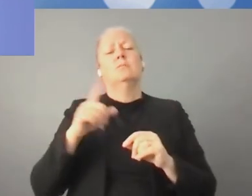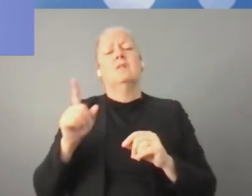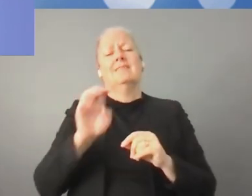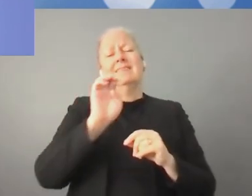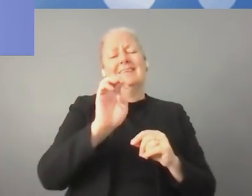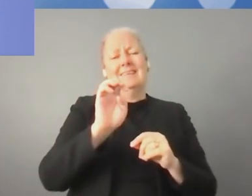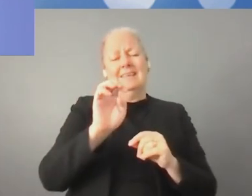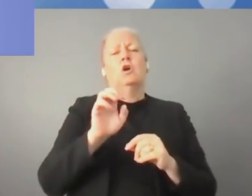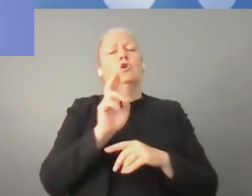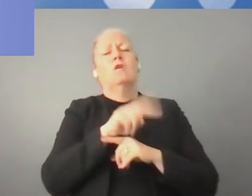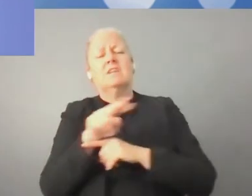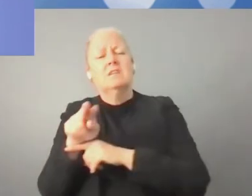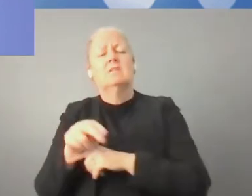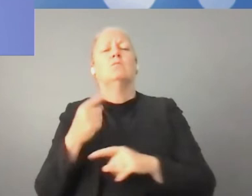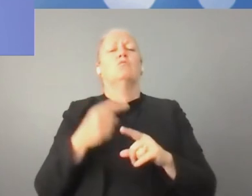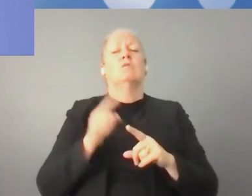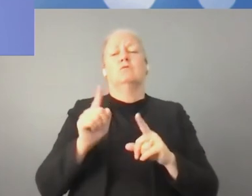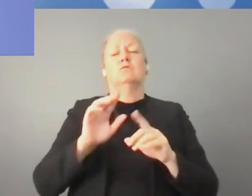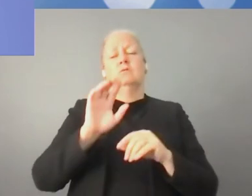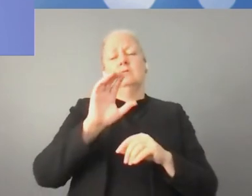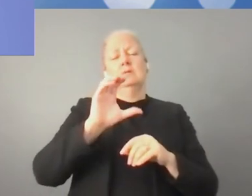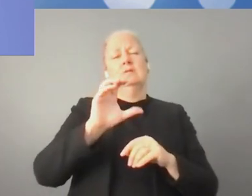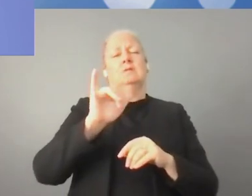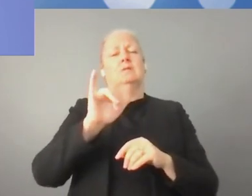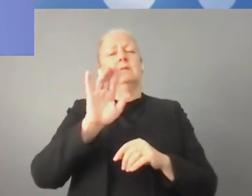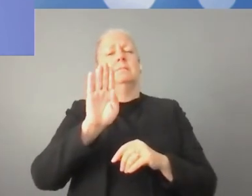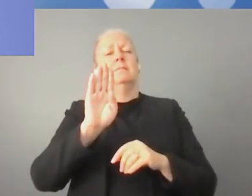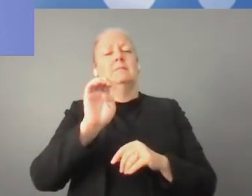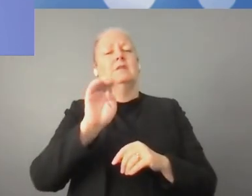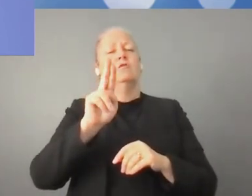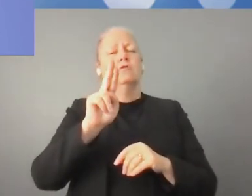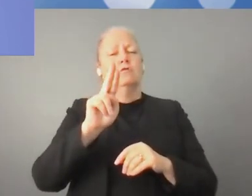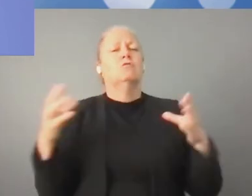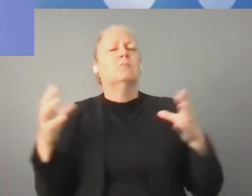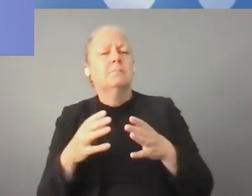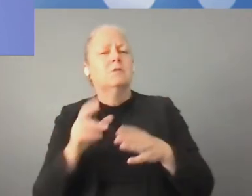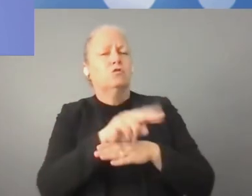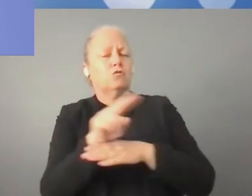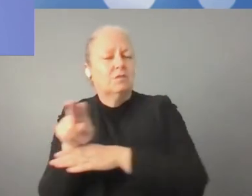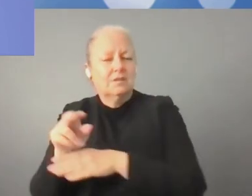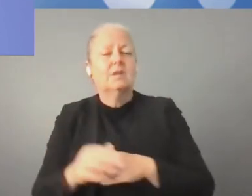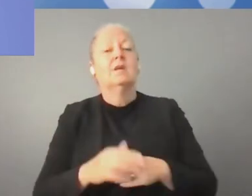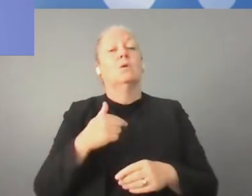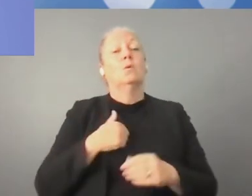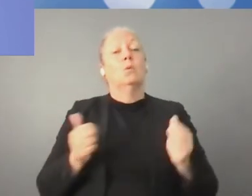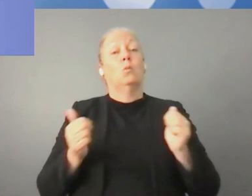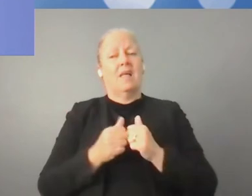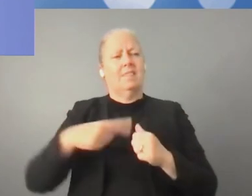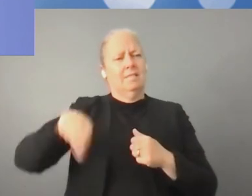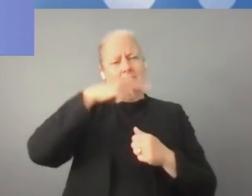roboczych ONZ-u. To są grupy robocze, które dotyczą nowych usług cyfrowych, ale również cyberbezpieczeństwa